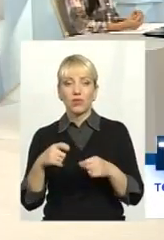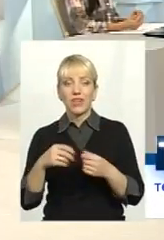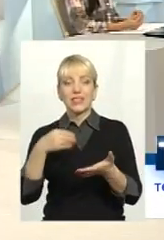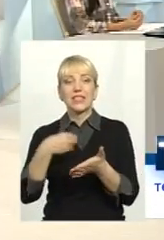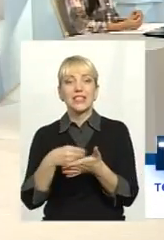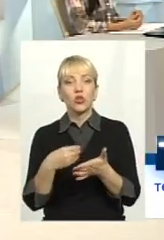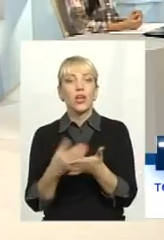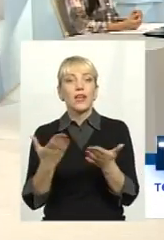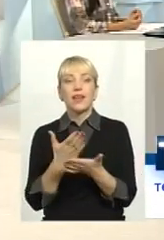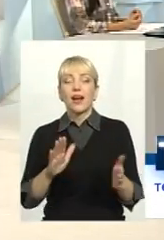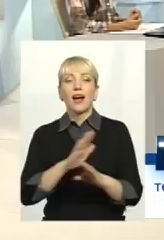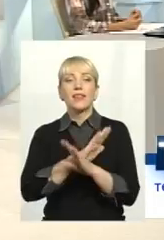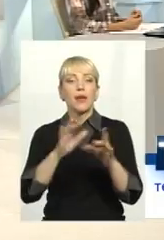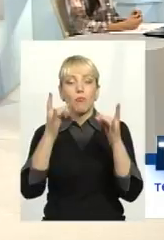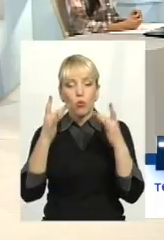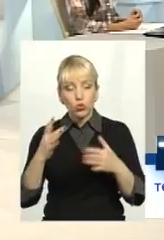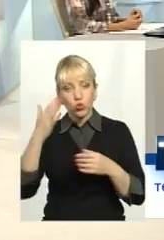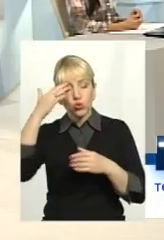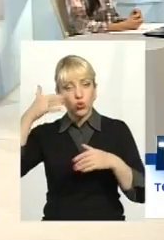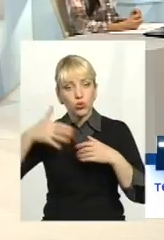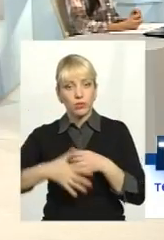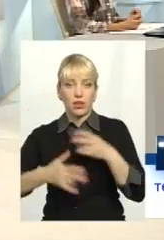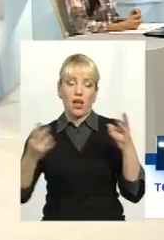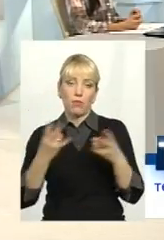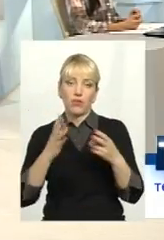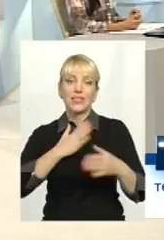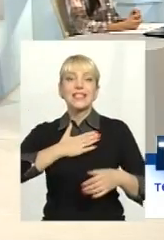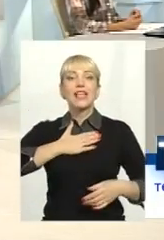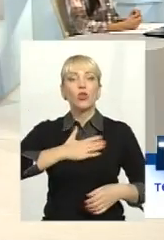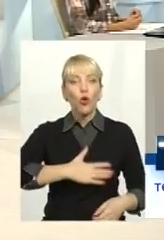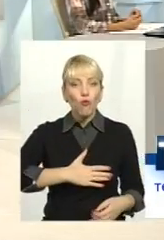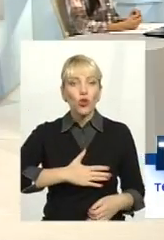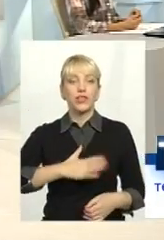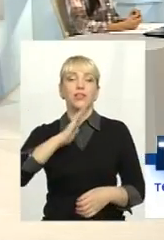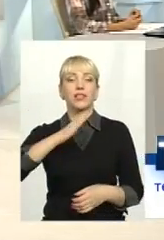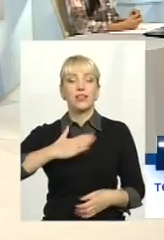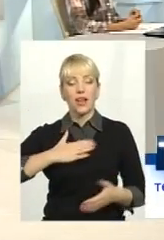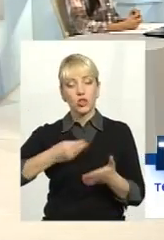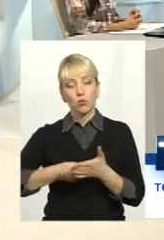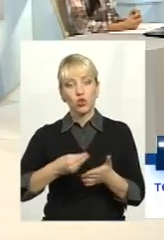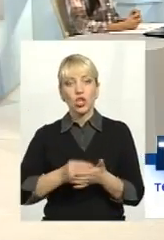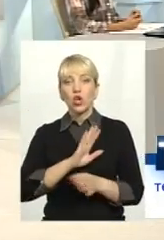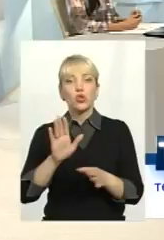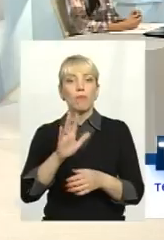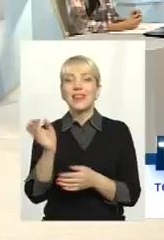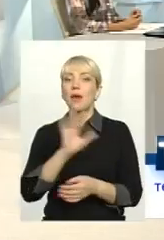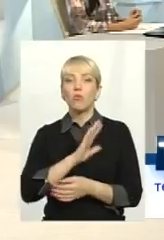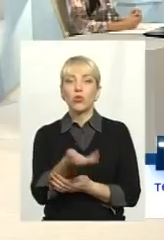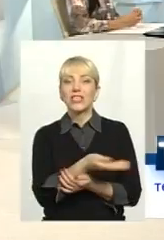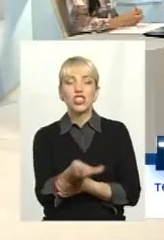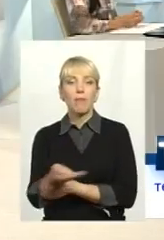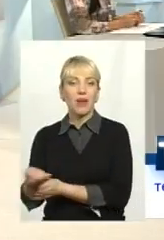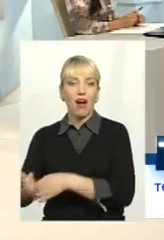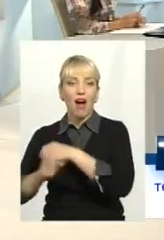яка абсолютно не просто для нас зрозуміла. Вона має задовольнити наші бюджети, щоб ми не стали жебраками і не